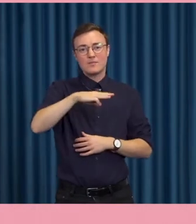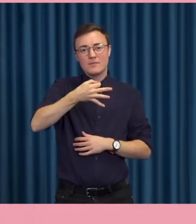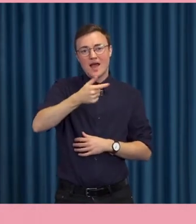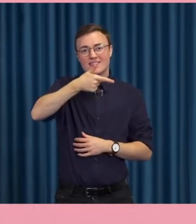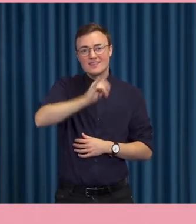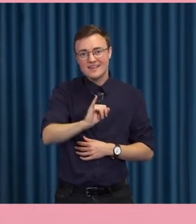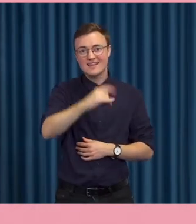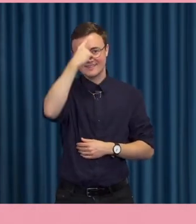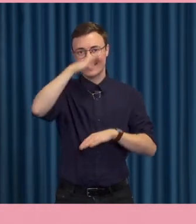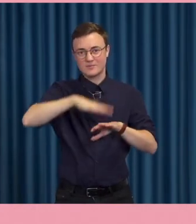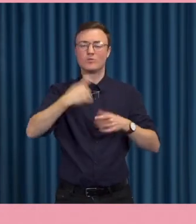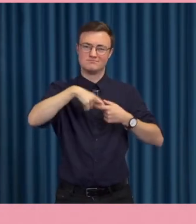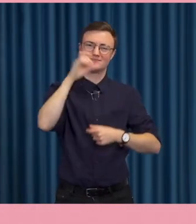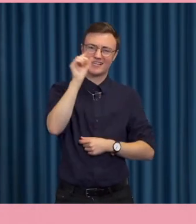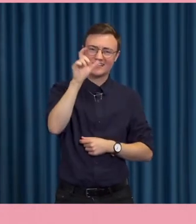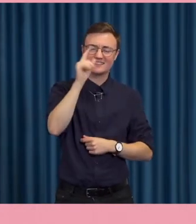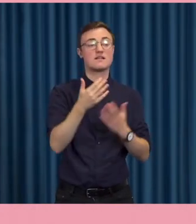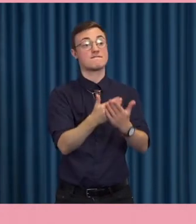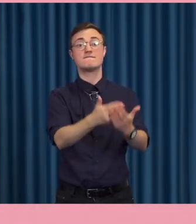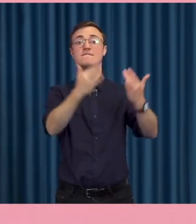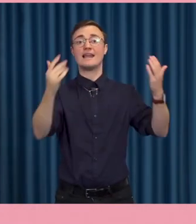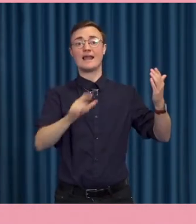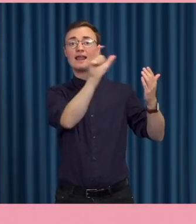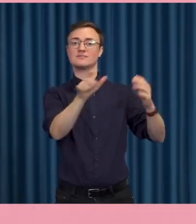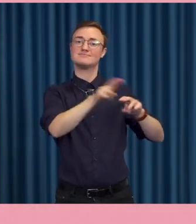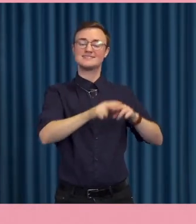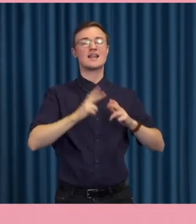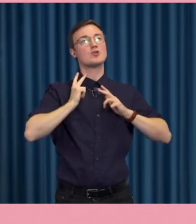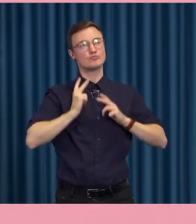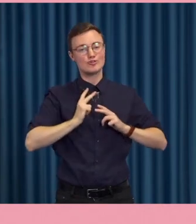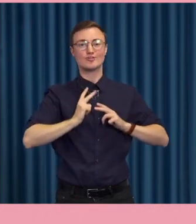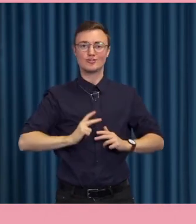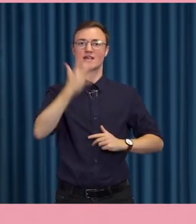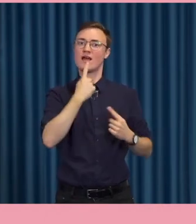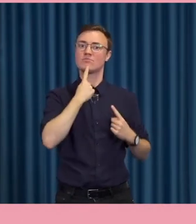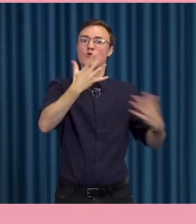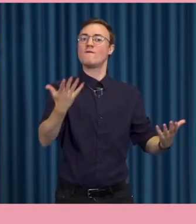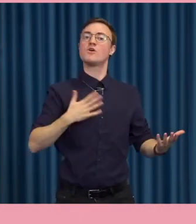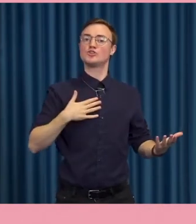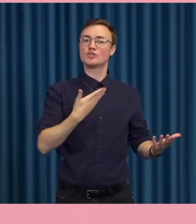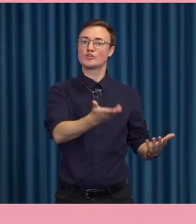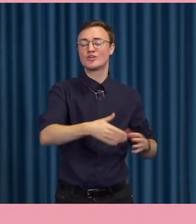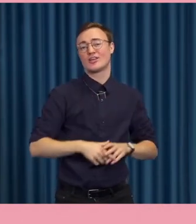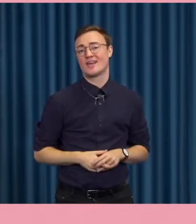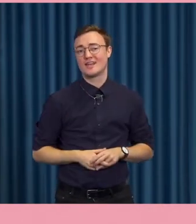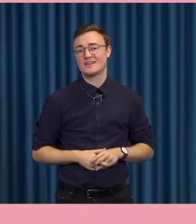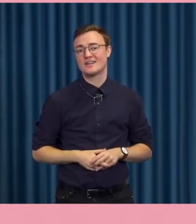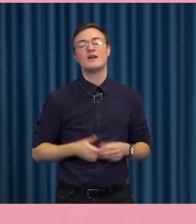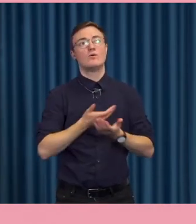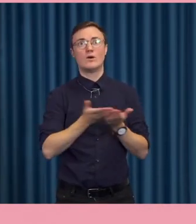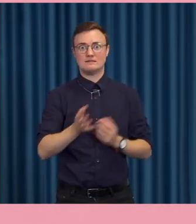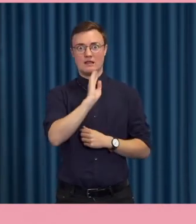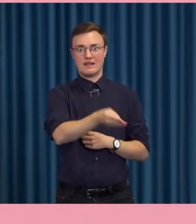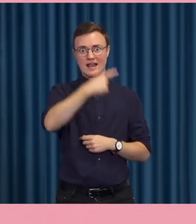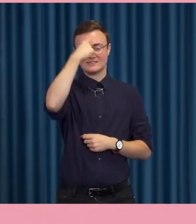och hur fler kanske blir tryggare och tryggare och säger vad de tycker och inte tänker